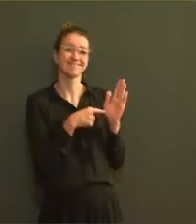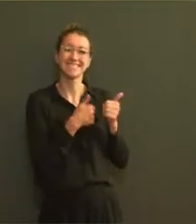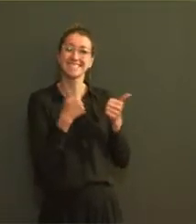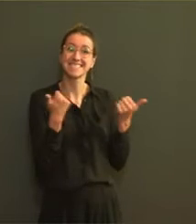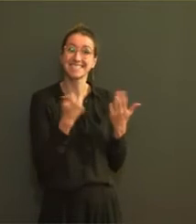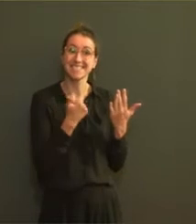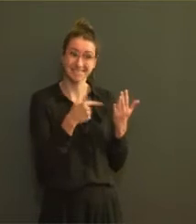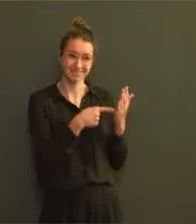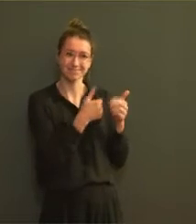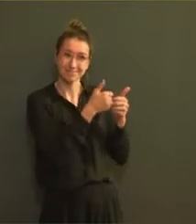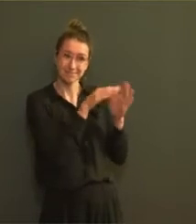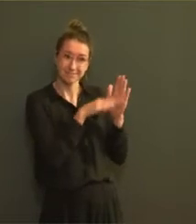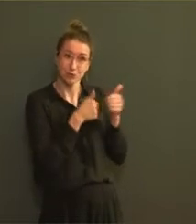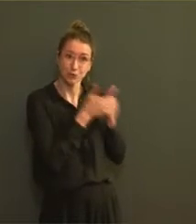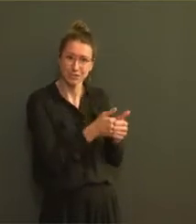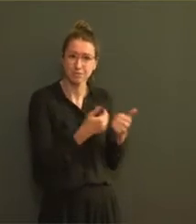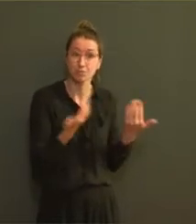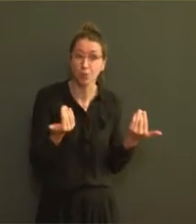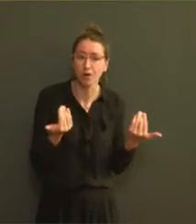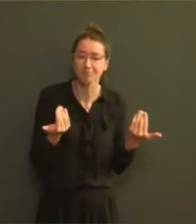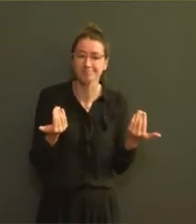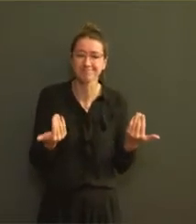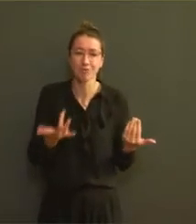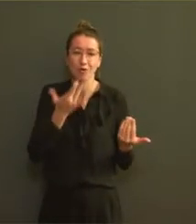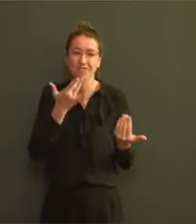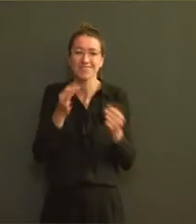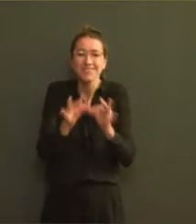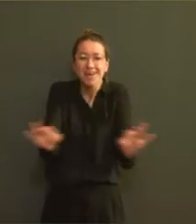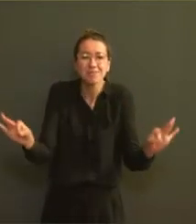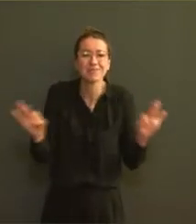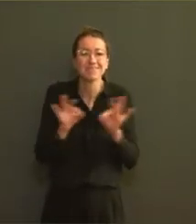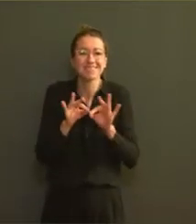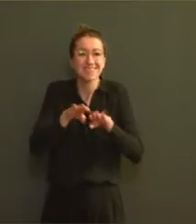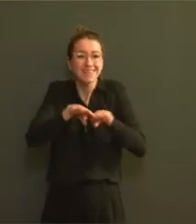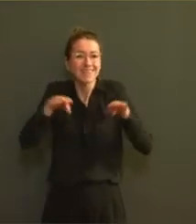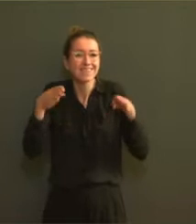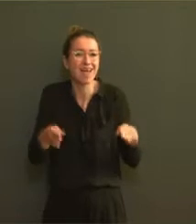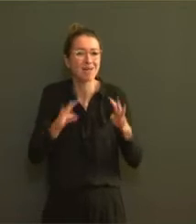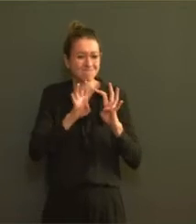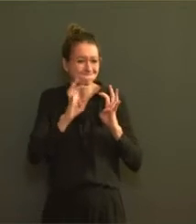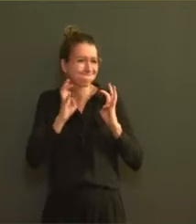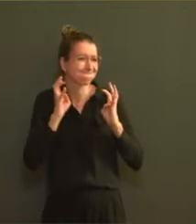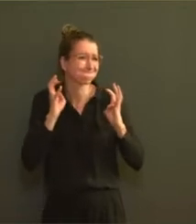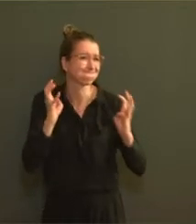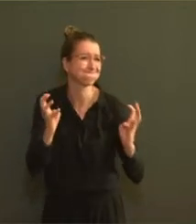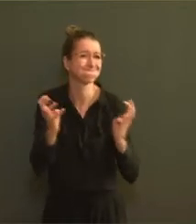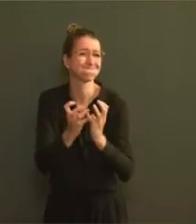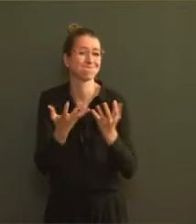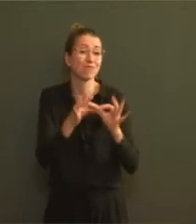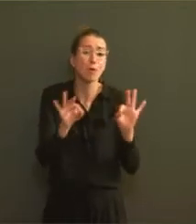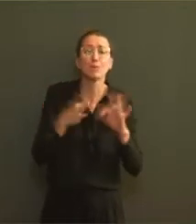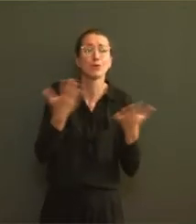notamment pour pouvoir retrouver les grandes tablées qui s'éternisent avec des membres de ma famille ou des amis. Notre pays compte